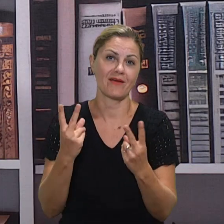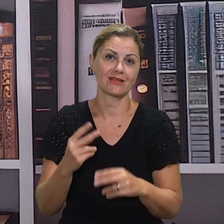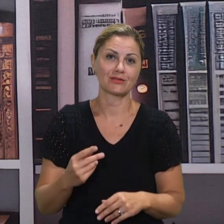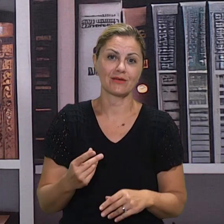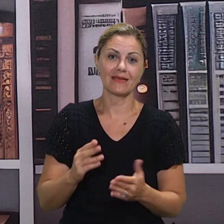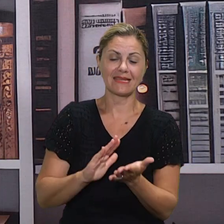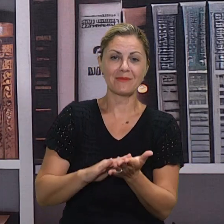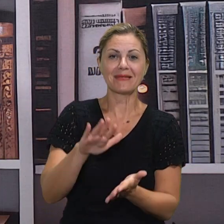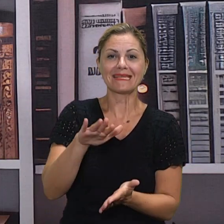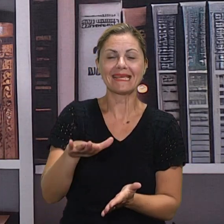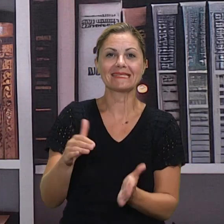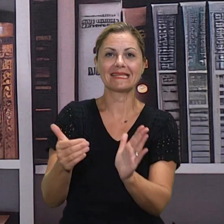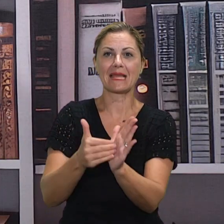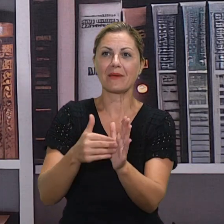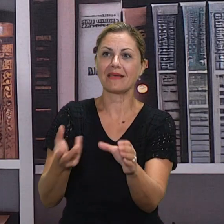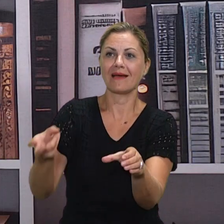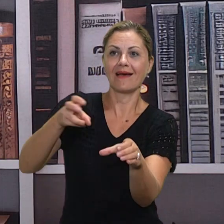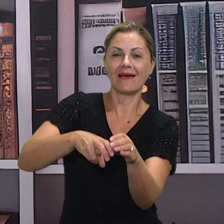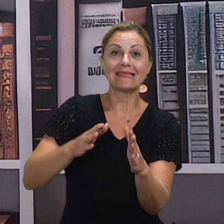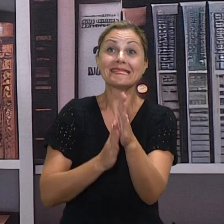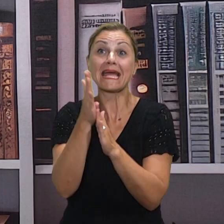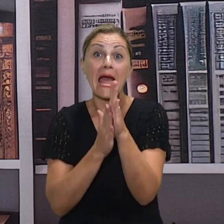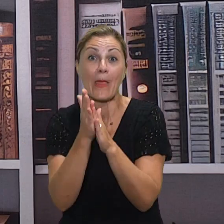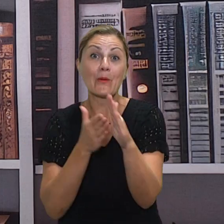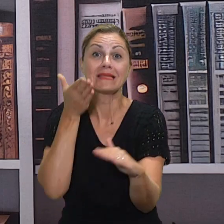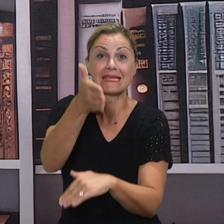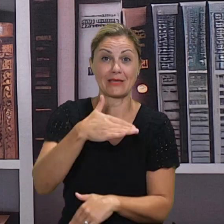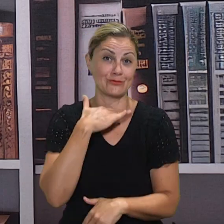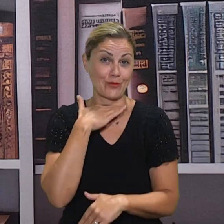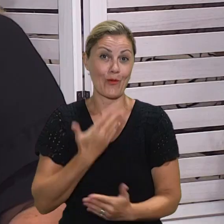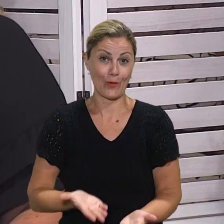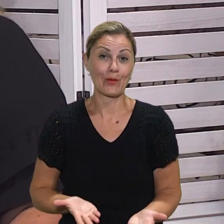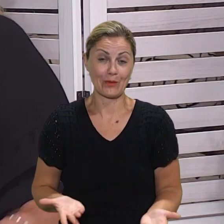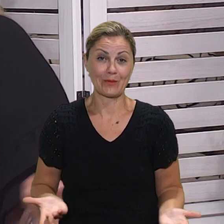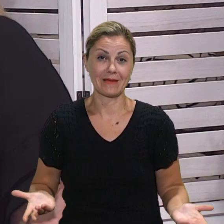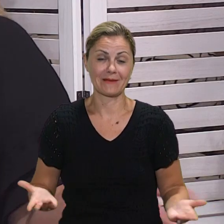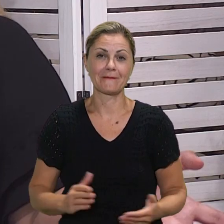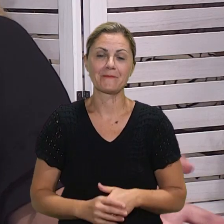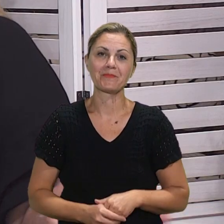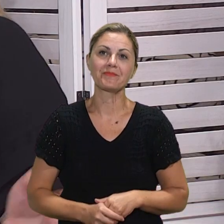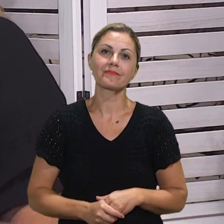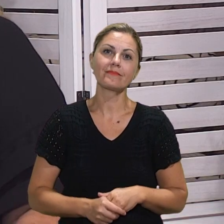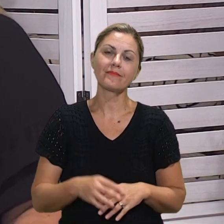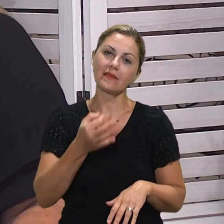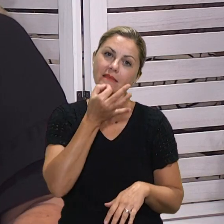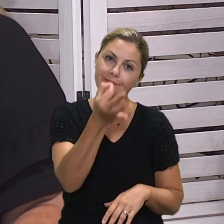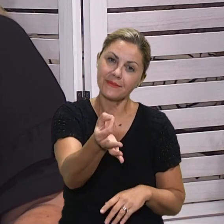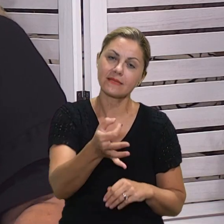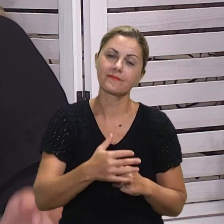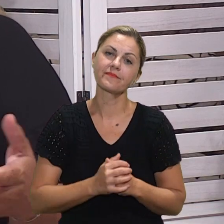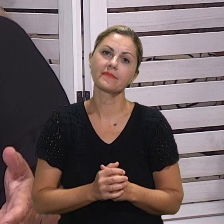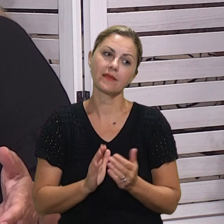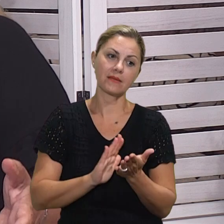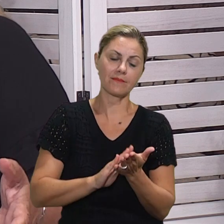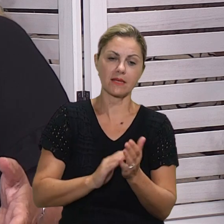učiti i čitati. I uživati u praktički boravku u školi. Tako je, uživati. Nadam ste učiteljica pa me zanima ovo i vaši minulo vrijeme rada. Je li